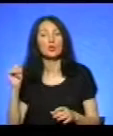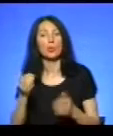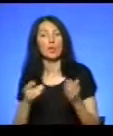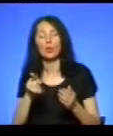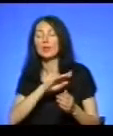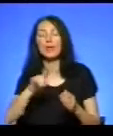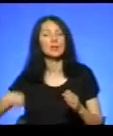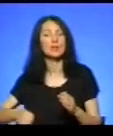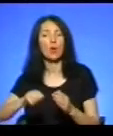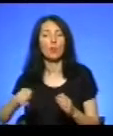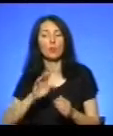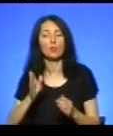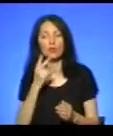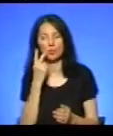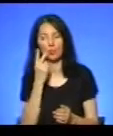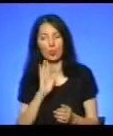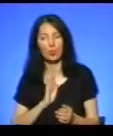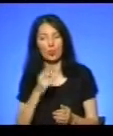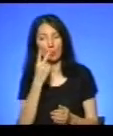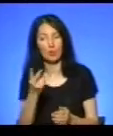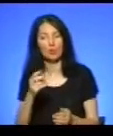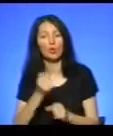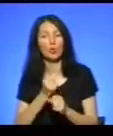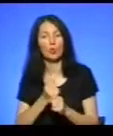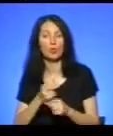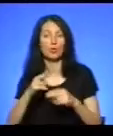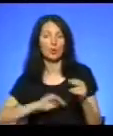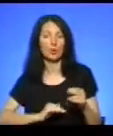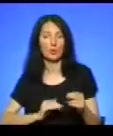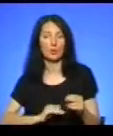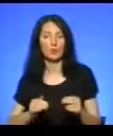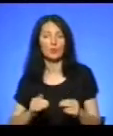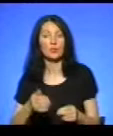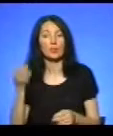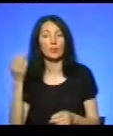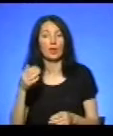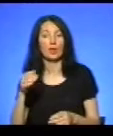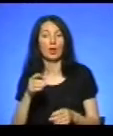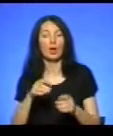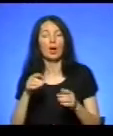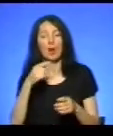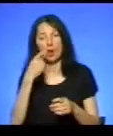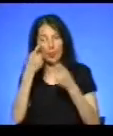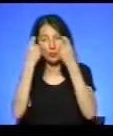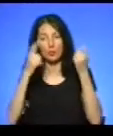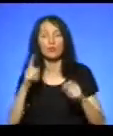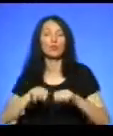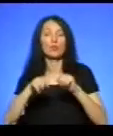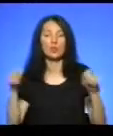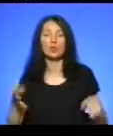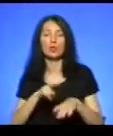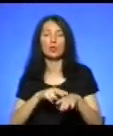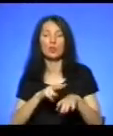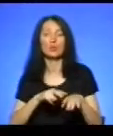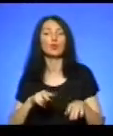що було видно роботи забудівника. Речник Нацполіції Терновільщини Андрій Василик повідомив, що відкрито кримінальну справу, порушення правил